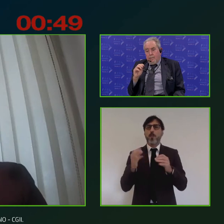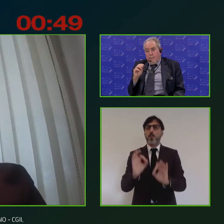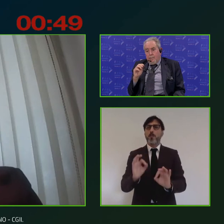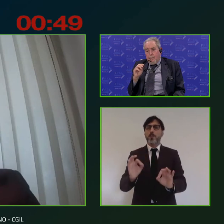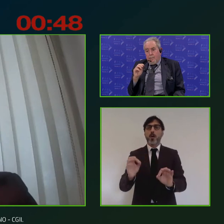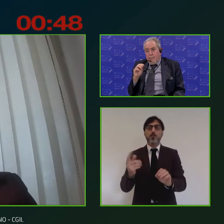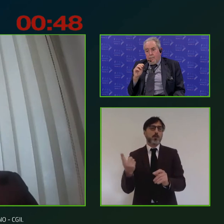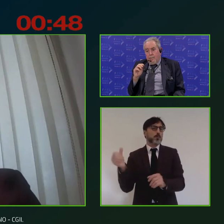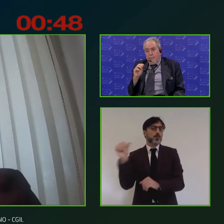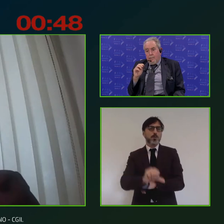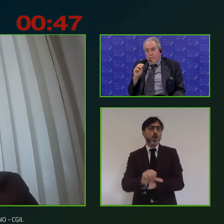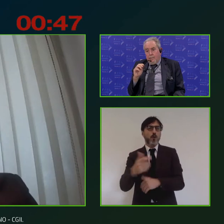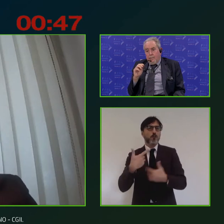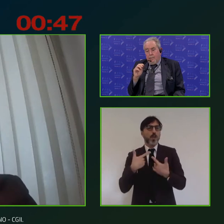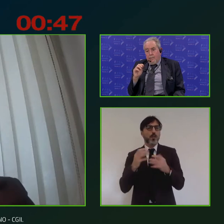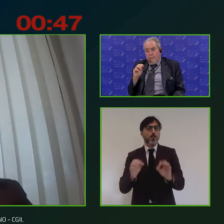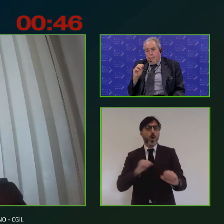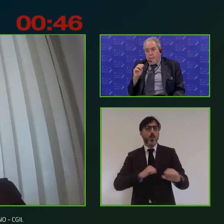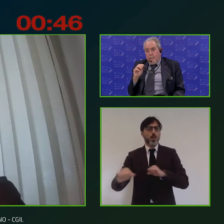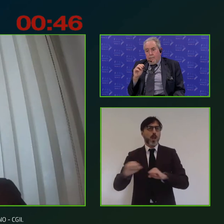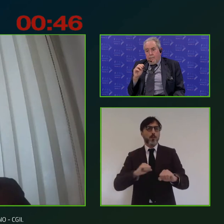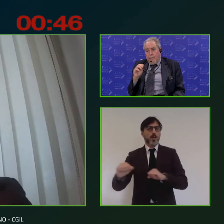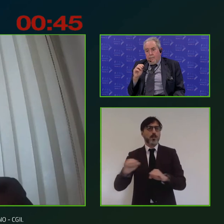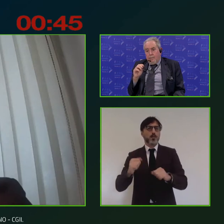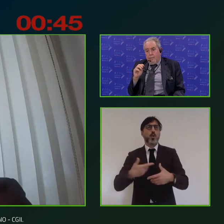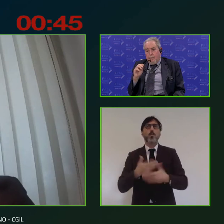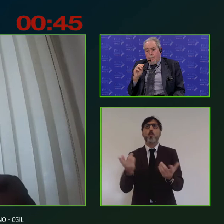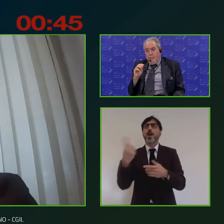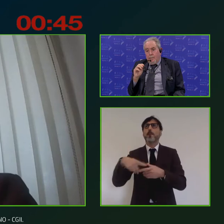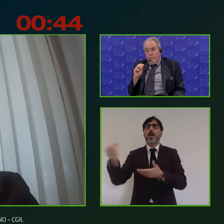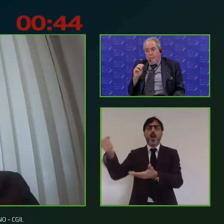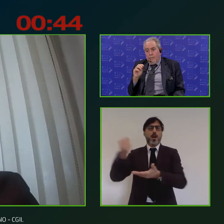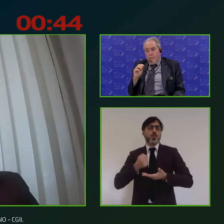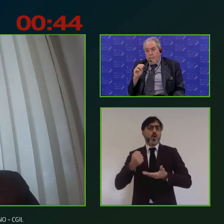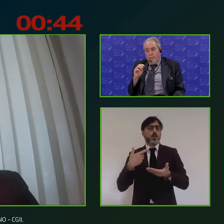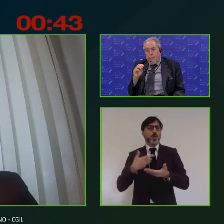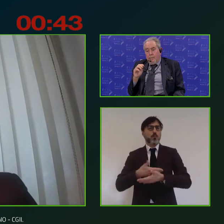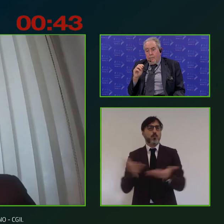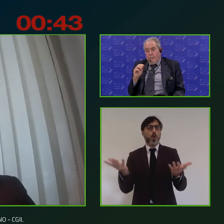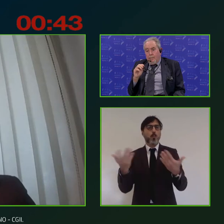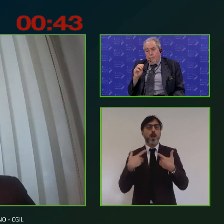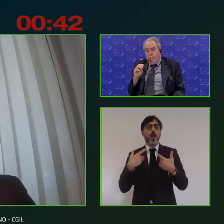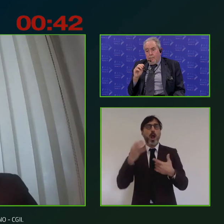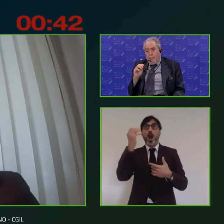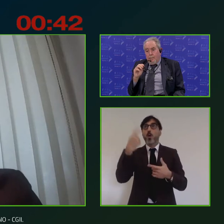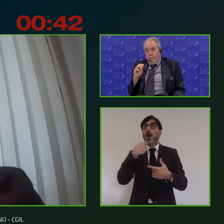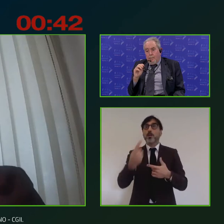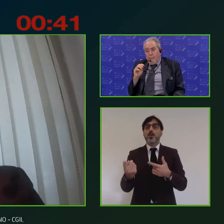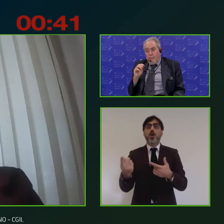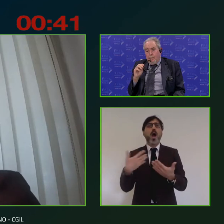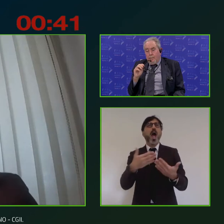sconfitta di debacle dell'amministrazione delle risorse pubbliche da qualcuno persino definita una fuga delle